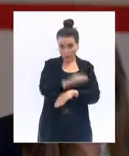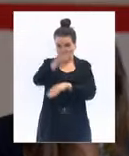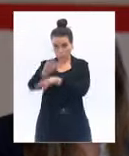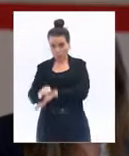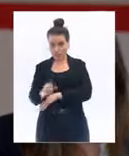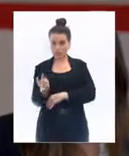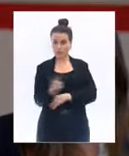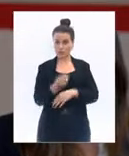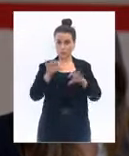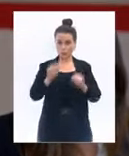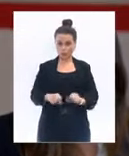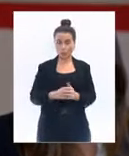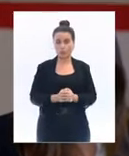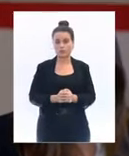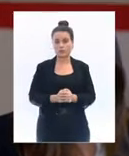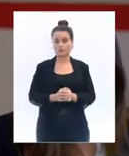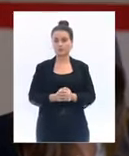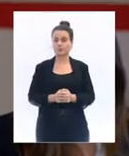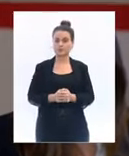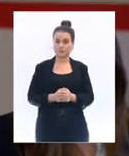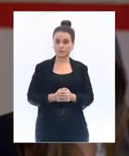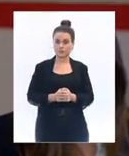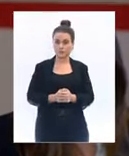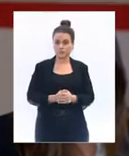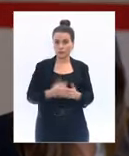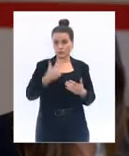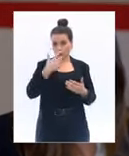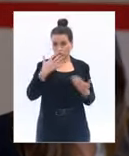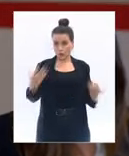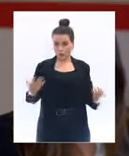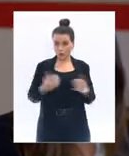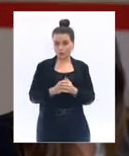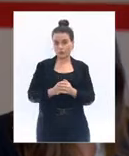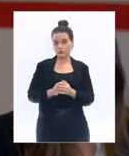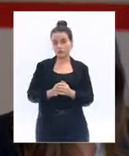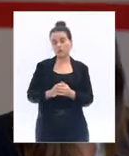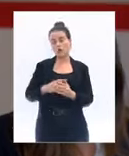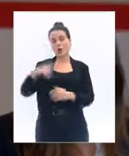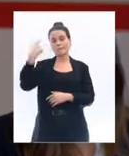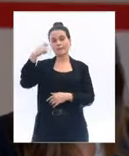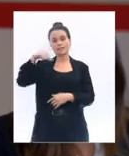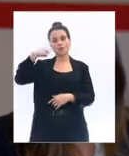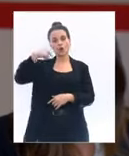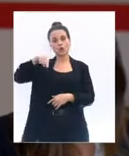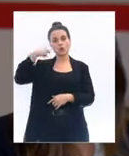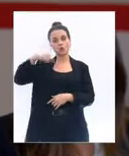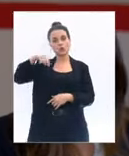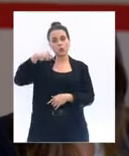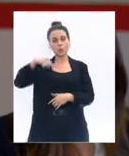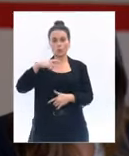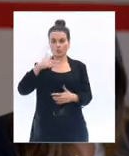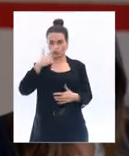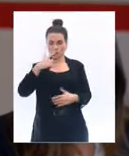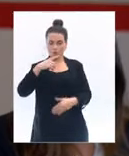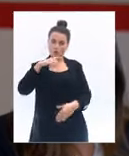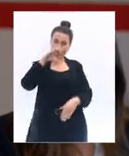'attentat de Nice est consécutif à ce qui ressemble à une fatwa du président turc Erdogan contre le président Macron, la France